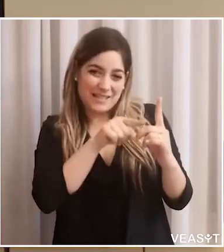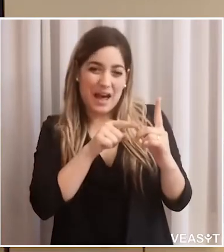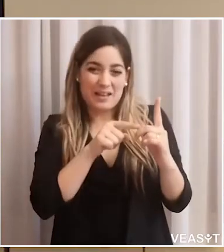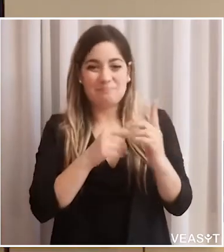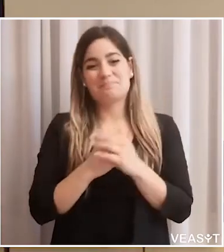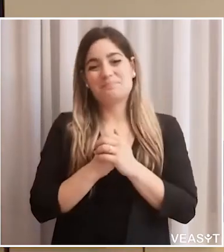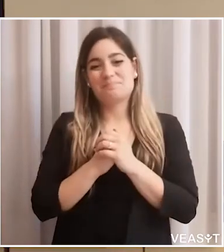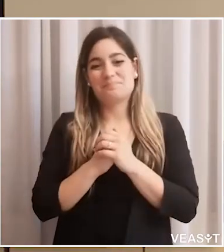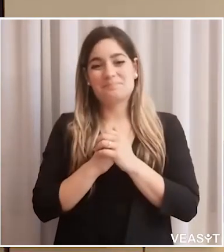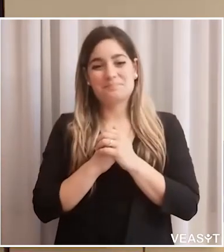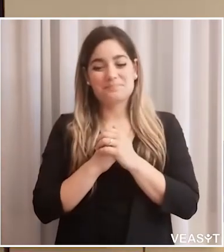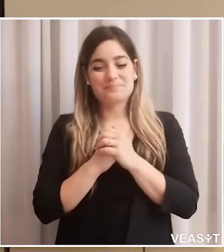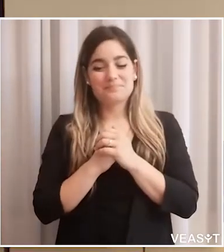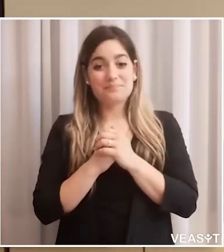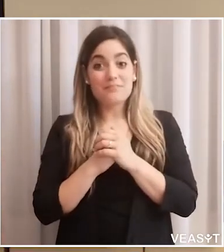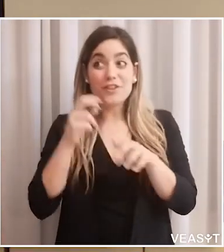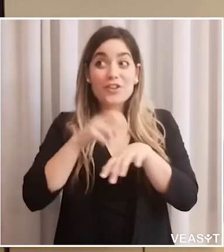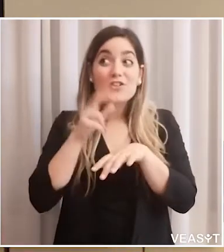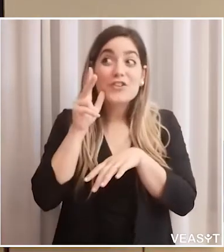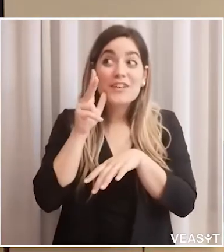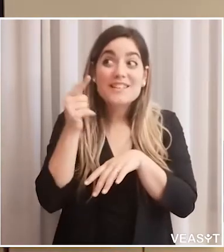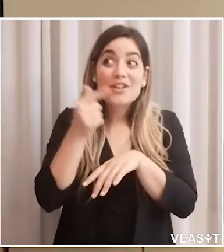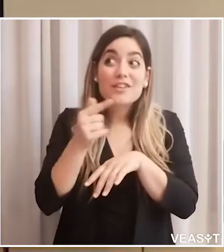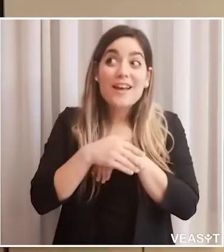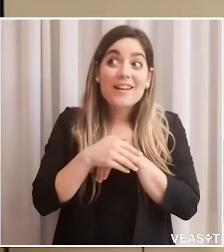sulla situazione delle strutture residenziali per anziani.